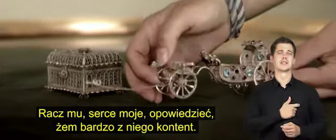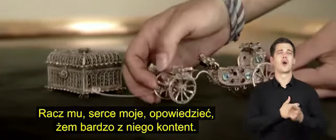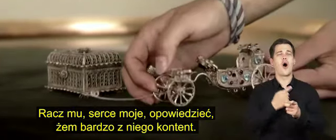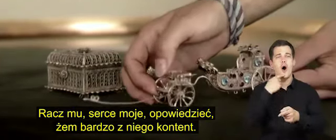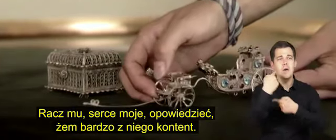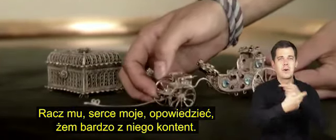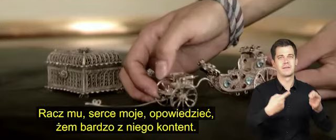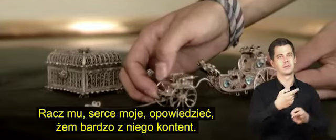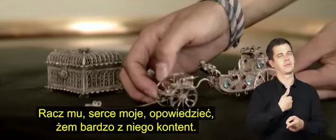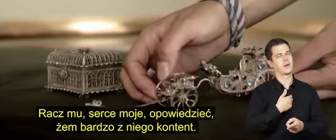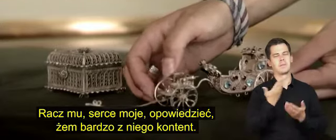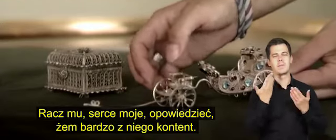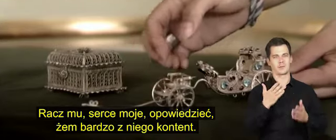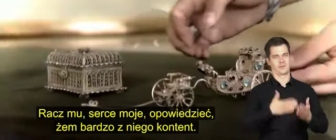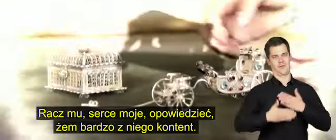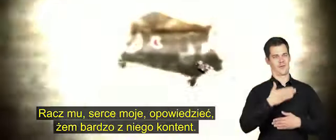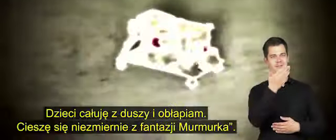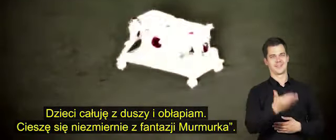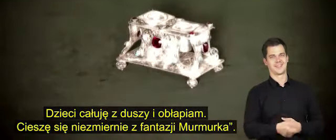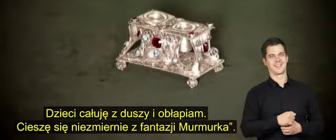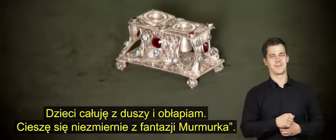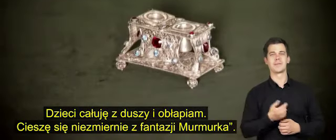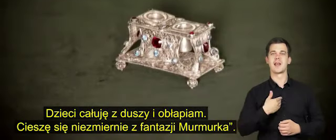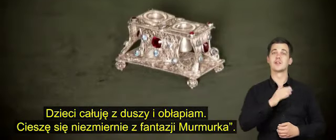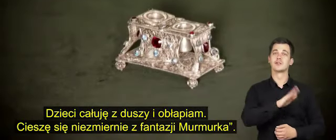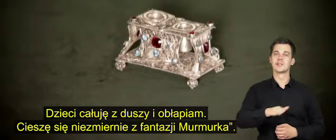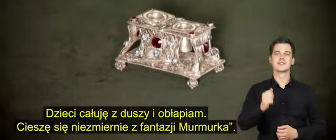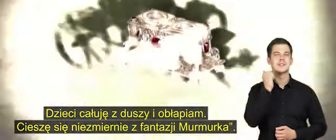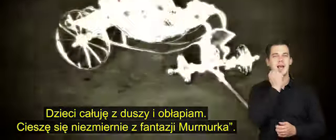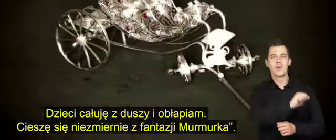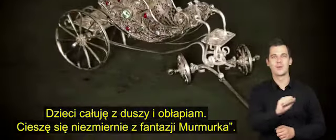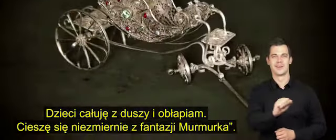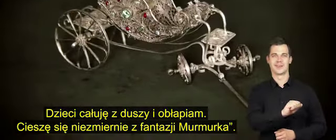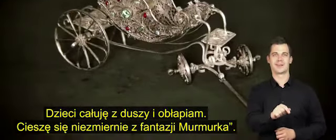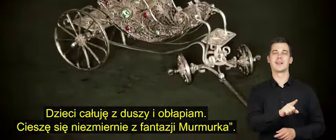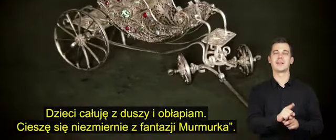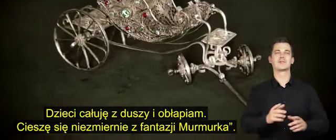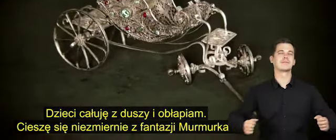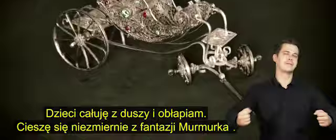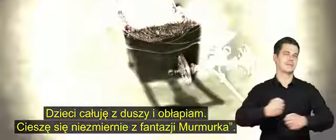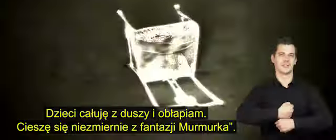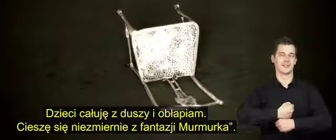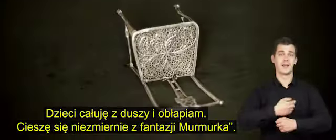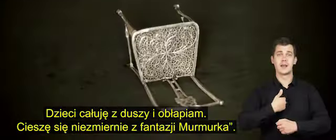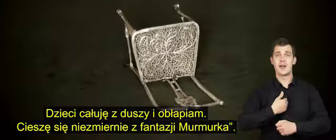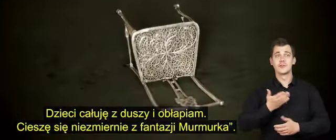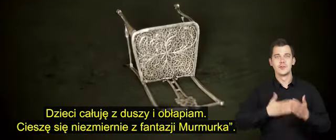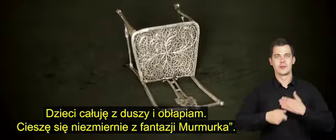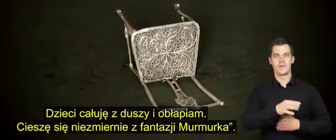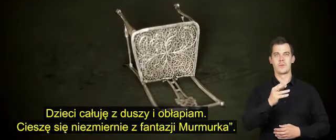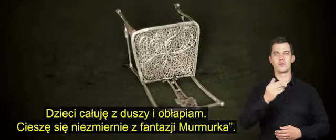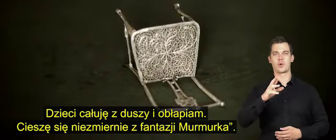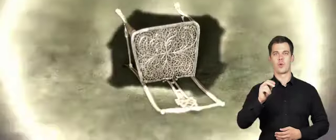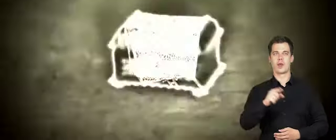opowiedzieć, żem bardzo z niego kontent. Dzieci całuję z duszy i obłapiam. Cieszę się niezmiernie z fantazji